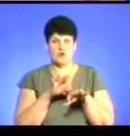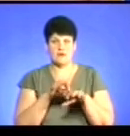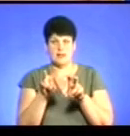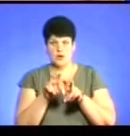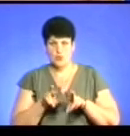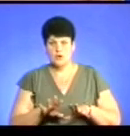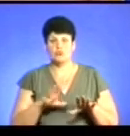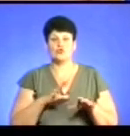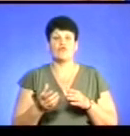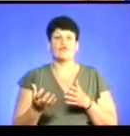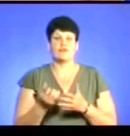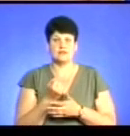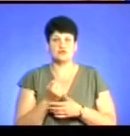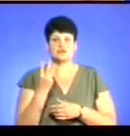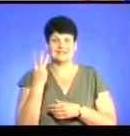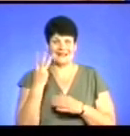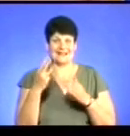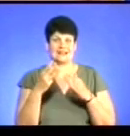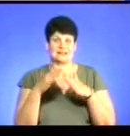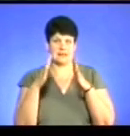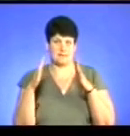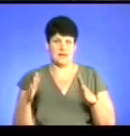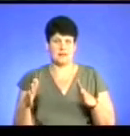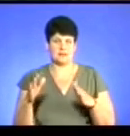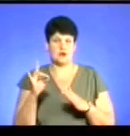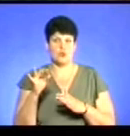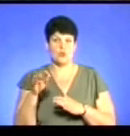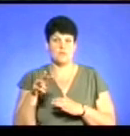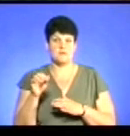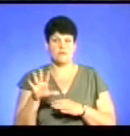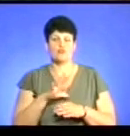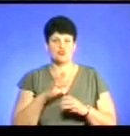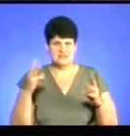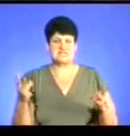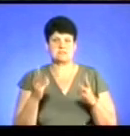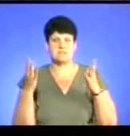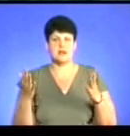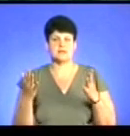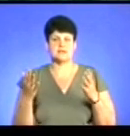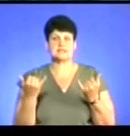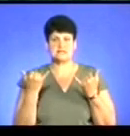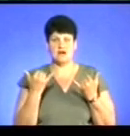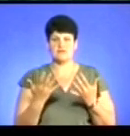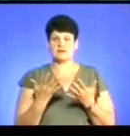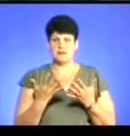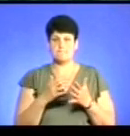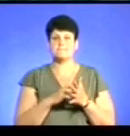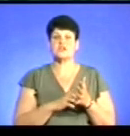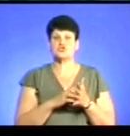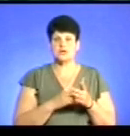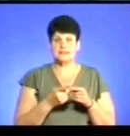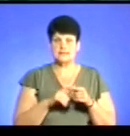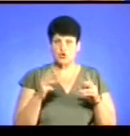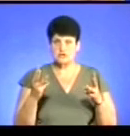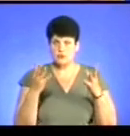виявлено, що три намети ромів були спалені. Ми зараз встановлюємо причини цього